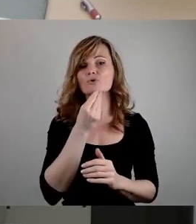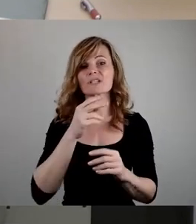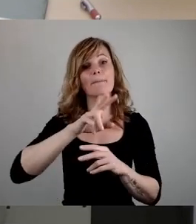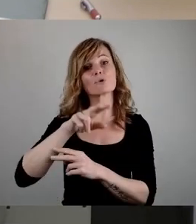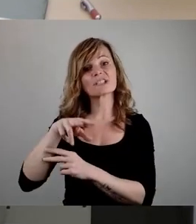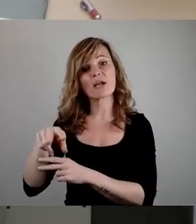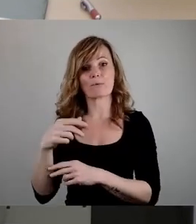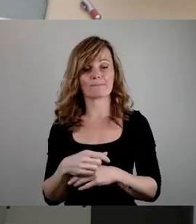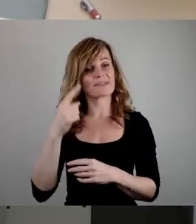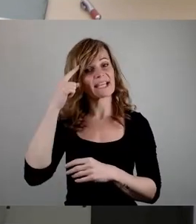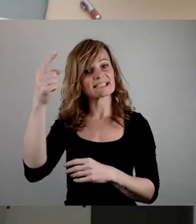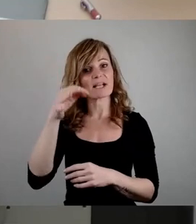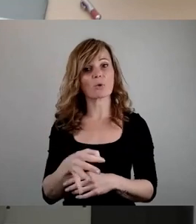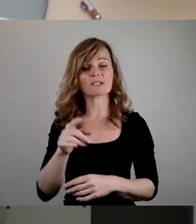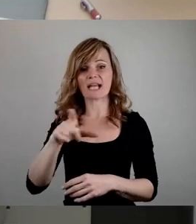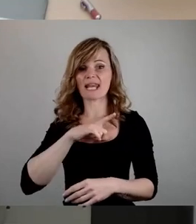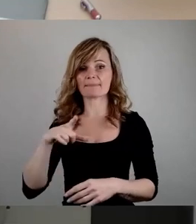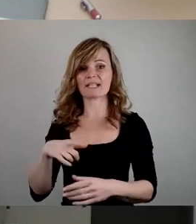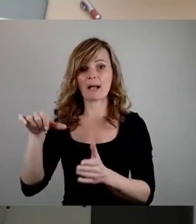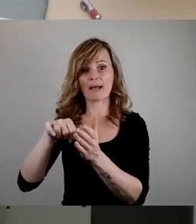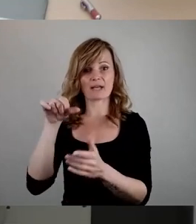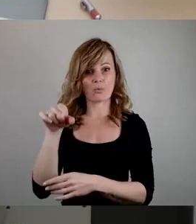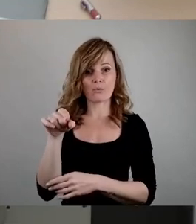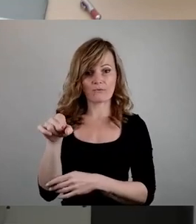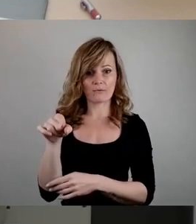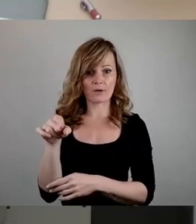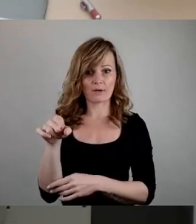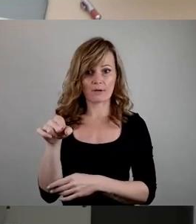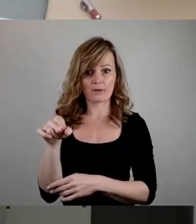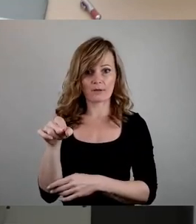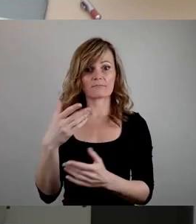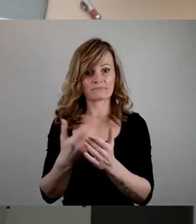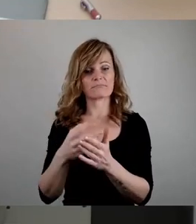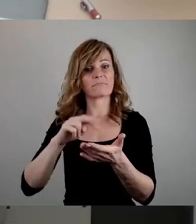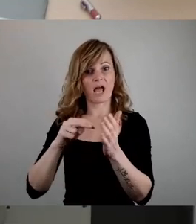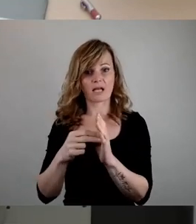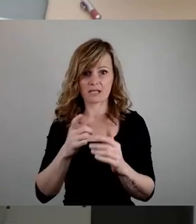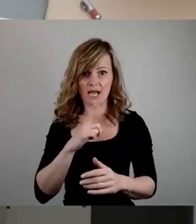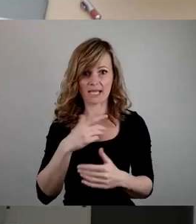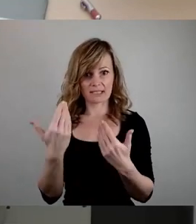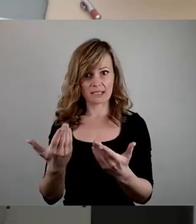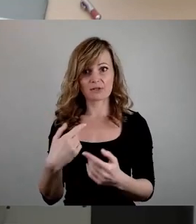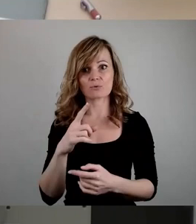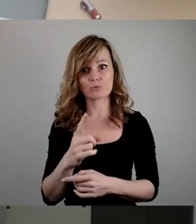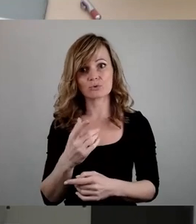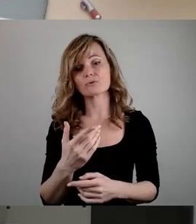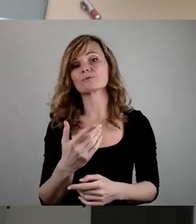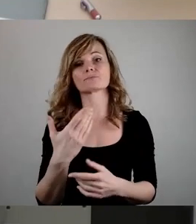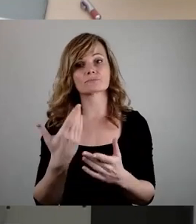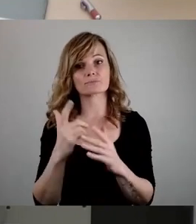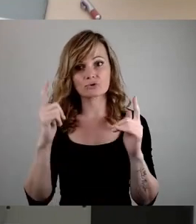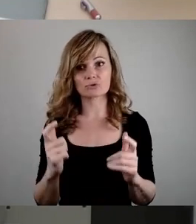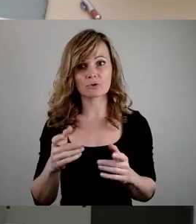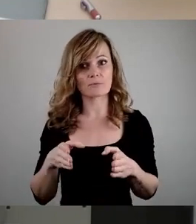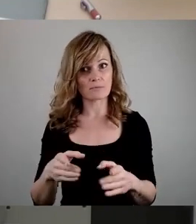den Gedenkort am Leipziger Bahnhof geplant und auf die Stadtbahn geschoben.